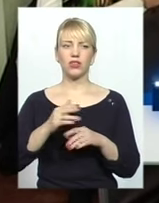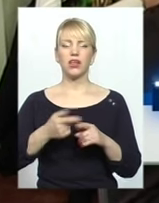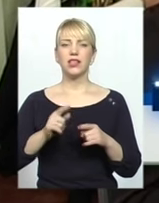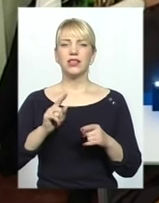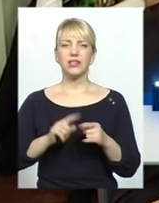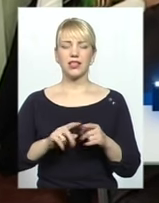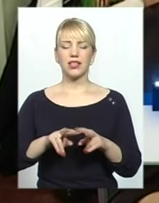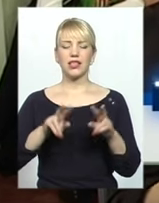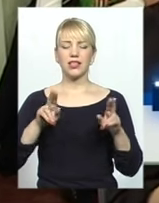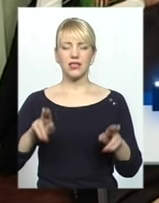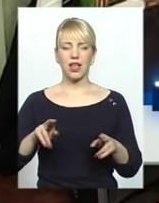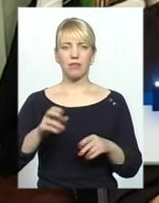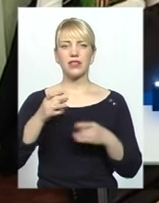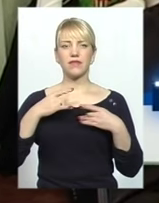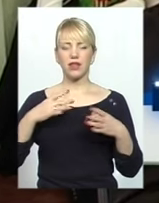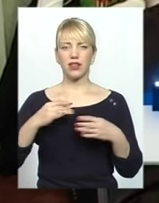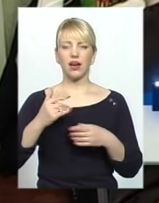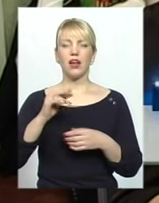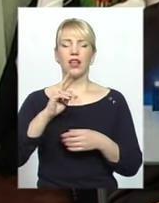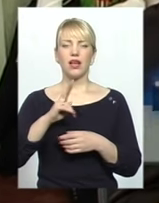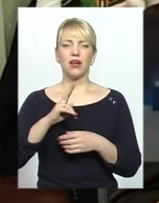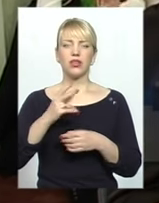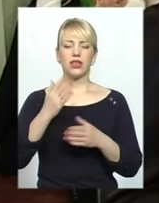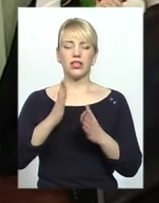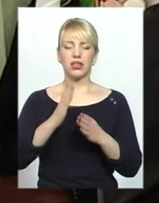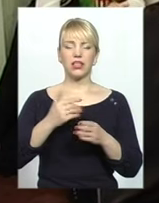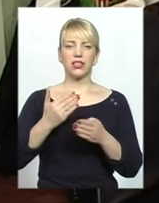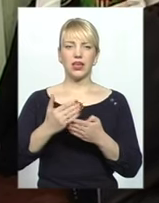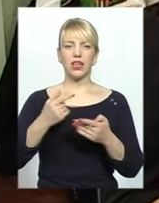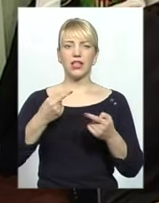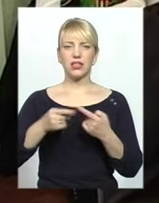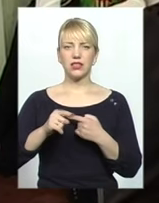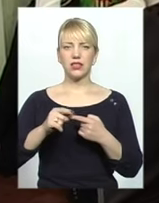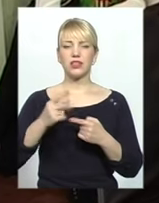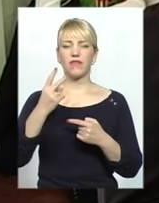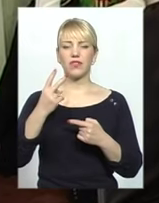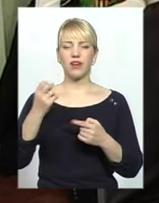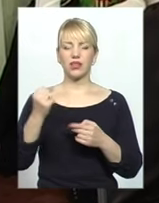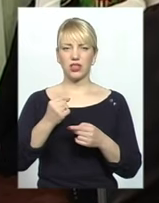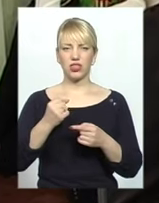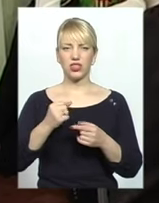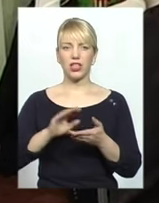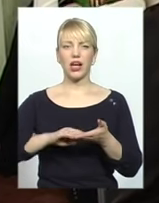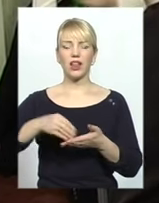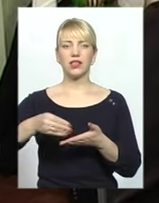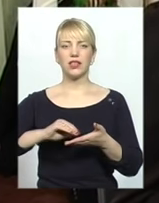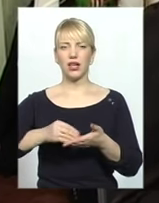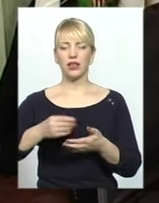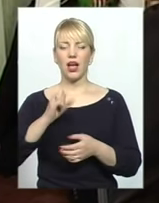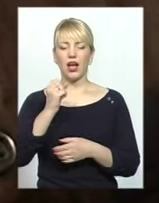самі свята, тільки з різницею в ціх два тижні календарних. Андрійки – гадання,